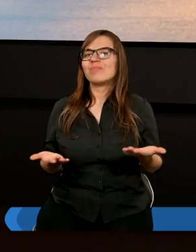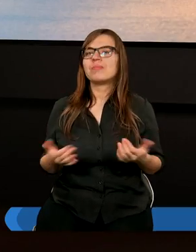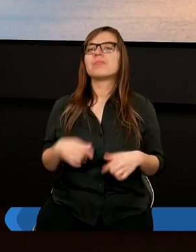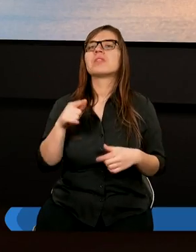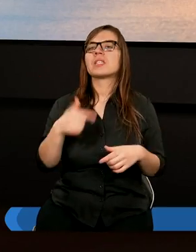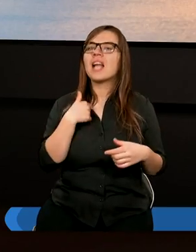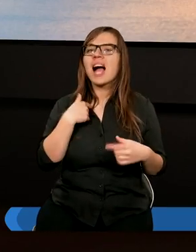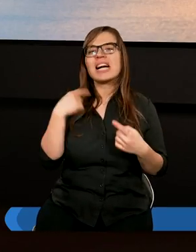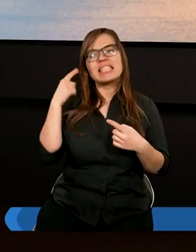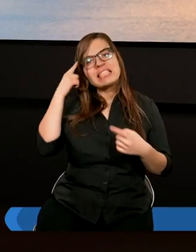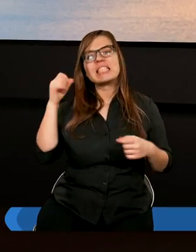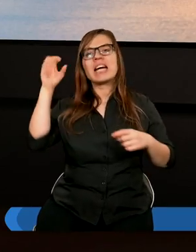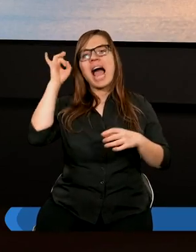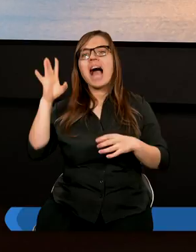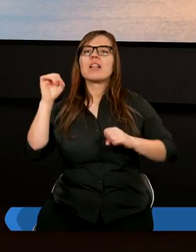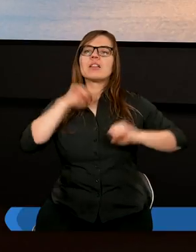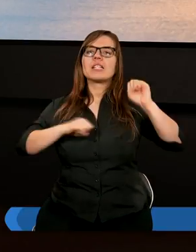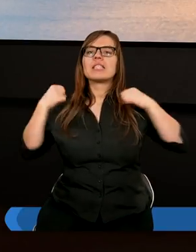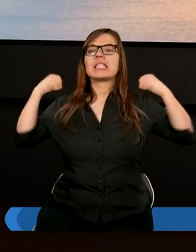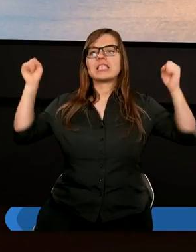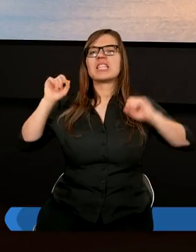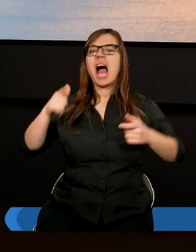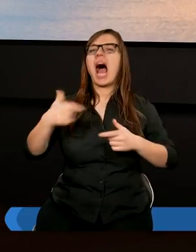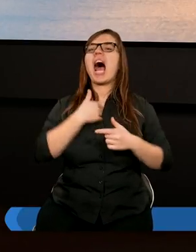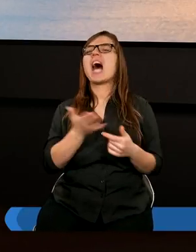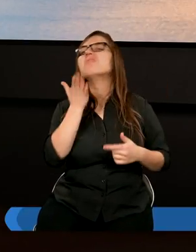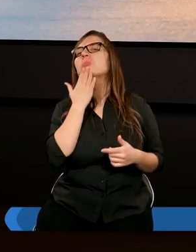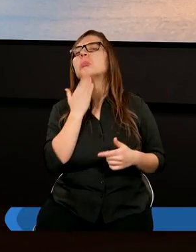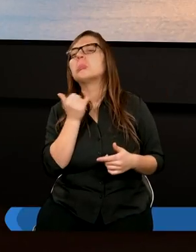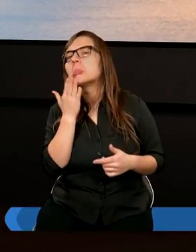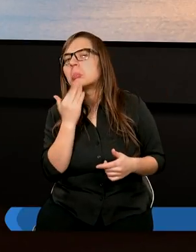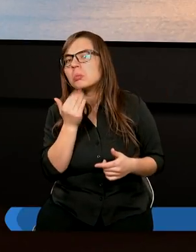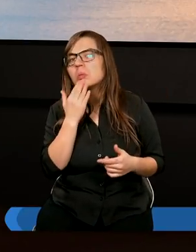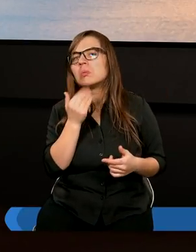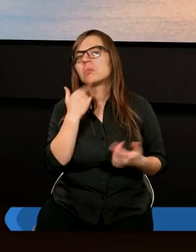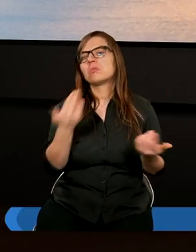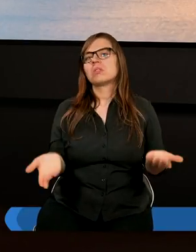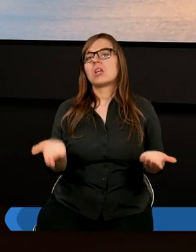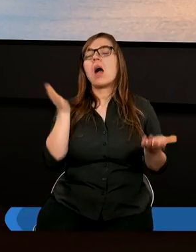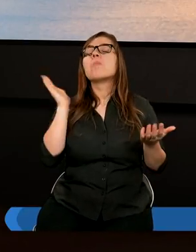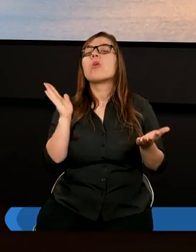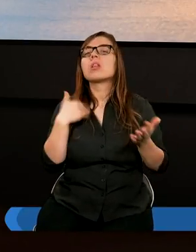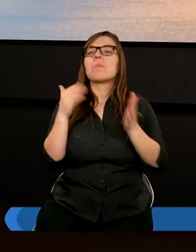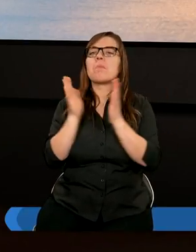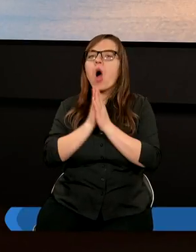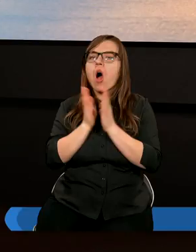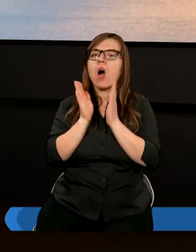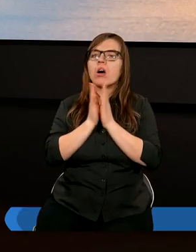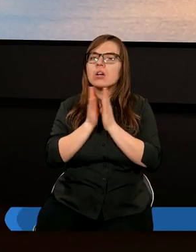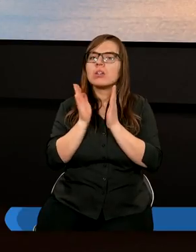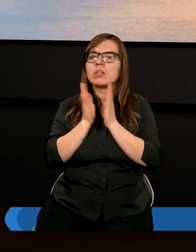gimnastykuję się rano, ale mnie się nie chce. Często mi się nie chce. To później jak się modlę,